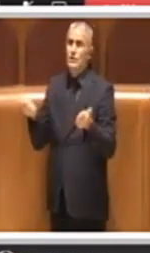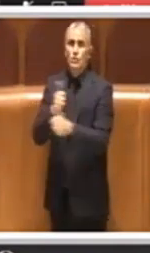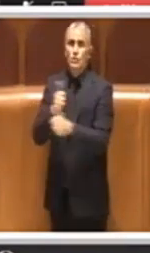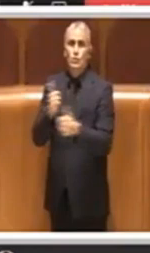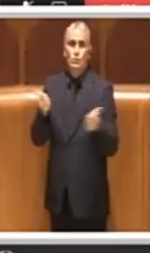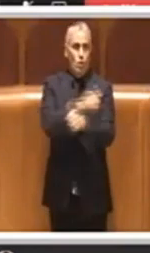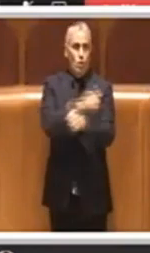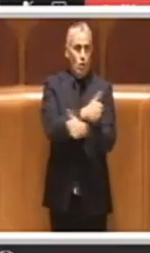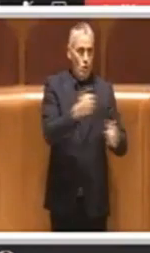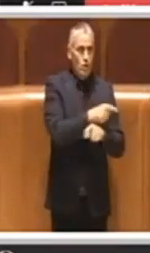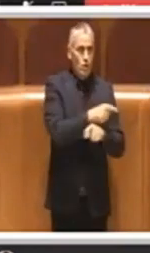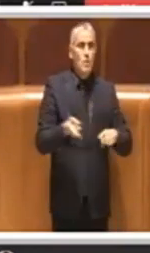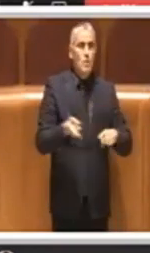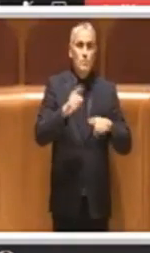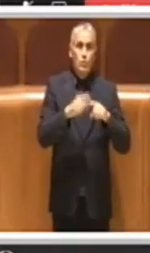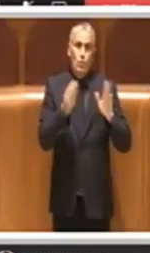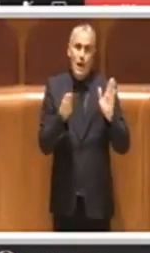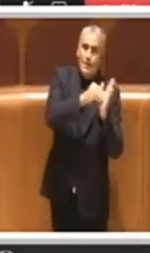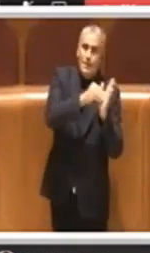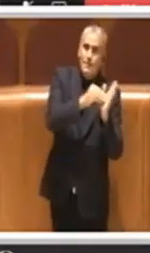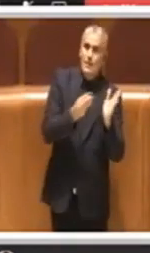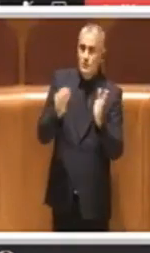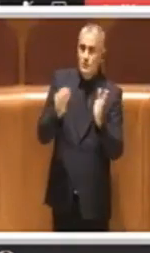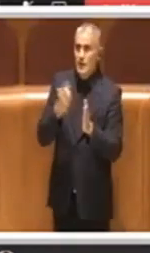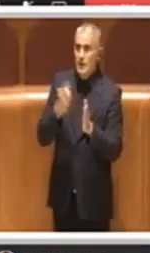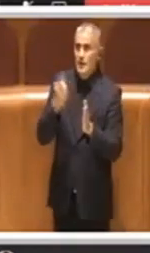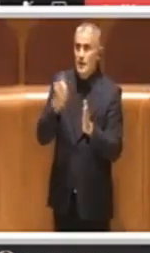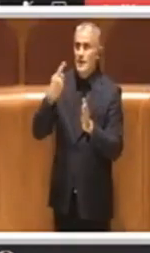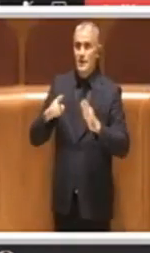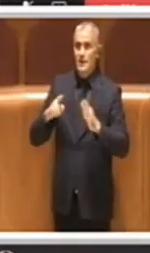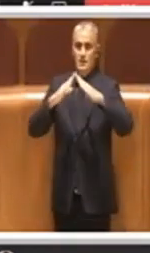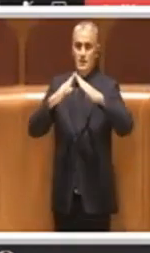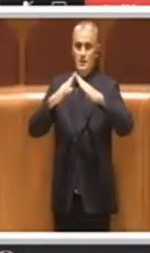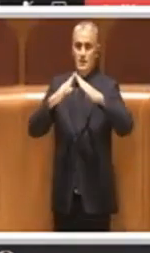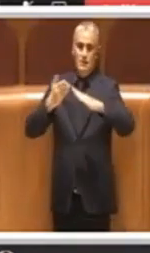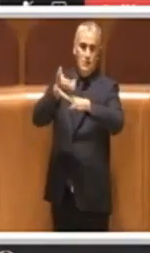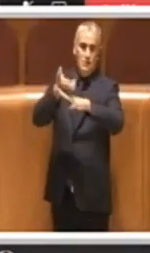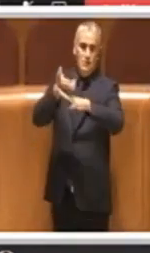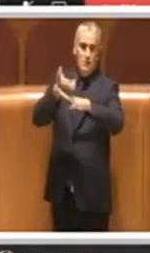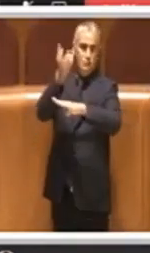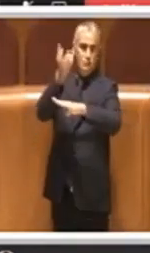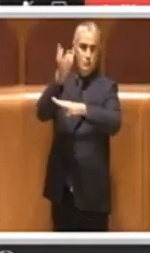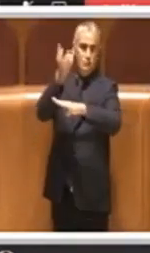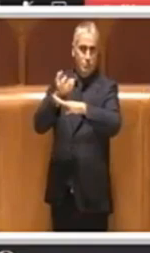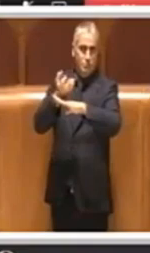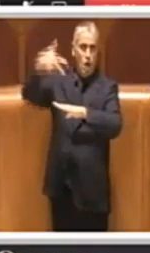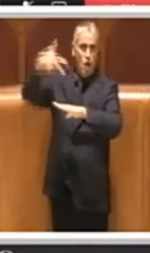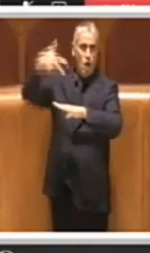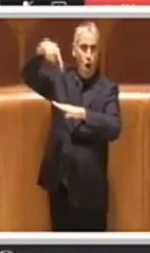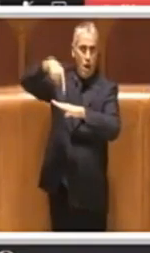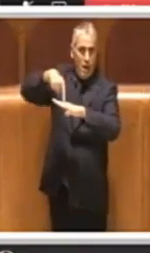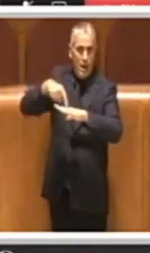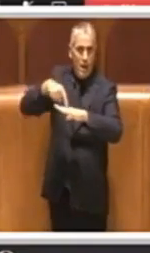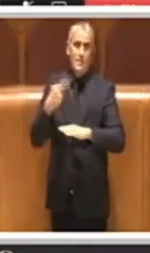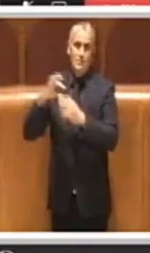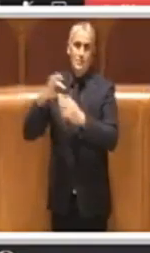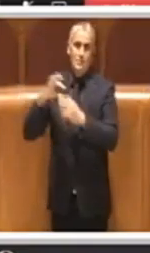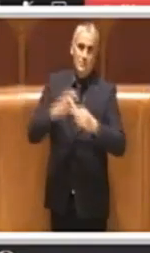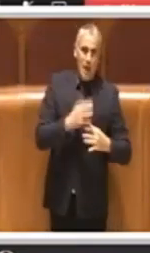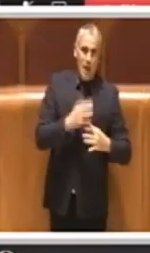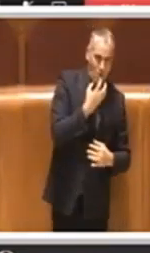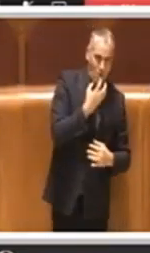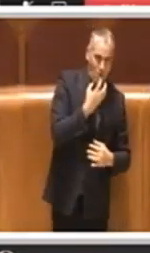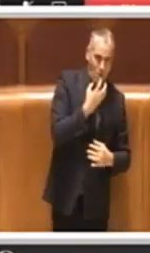nonché implementazione laddove è possibile di sistemi solari, quindi pannelli solari per la protezione di acqua calda sanitaria, quindi qualcosa si sta